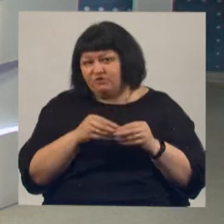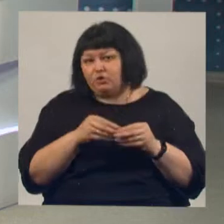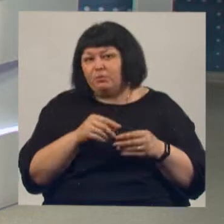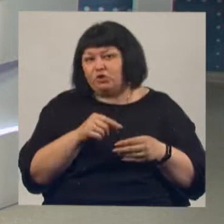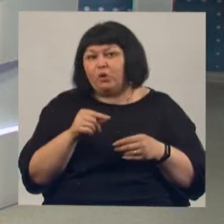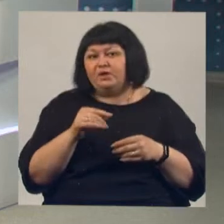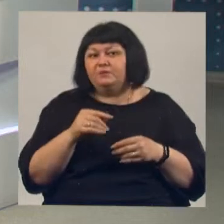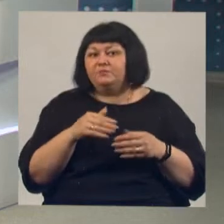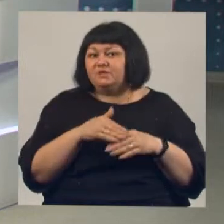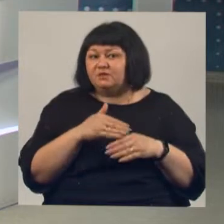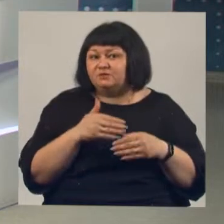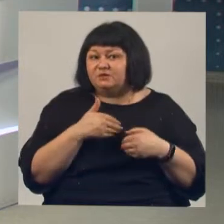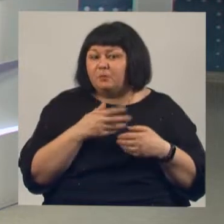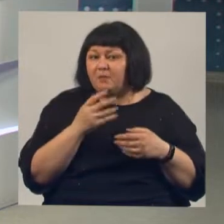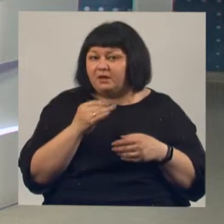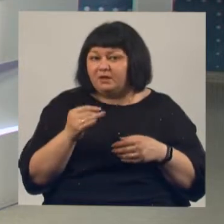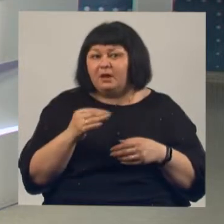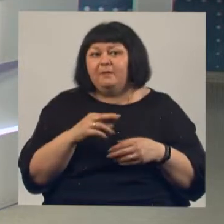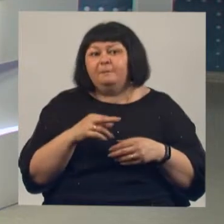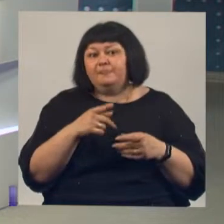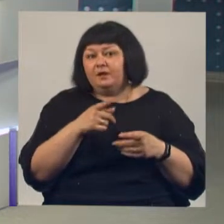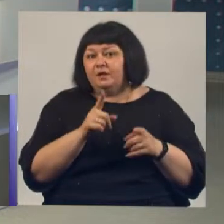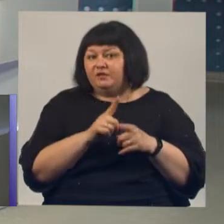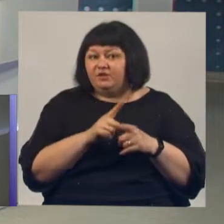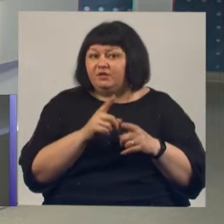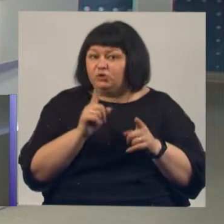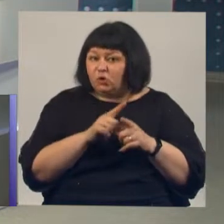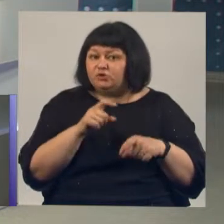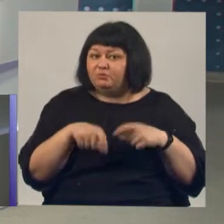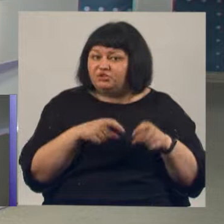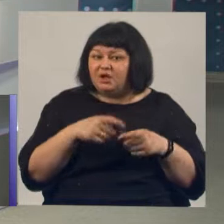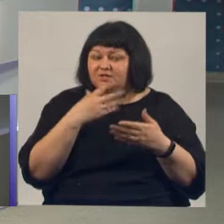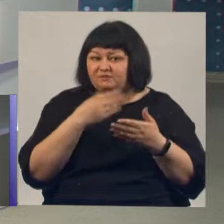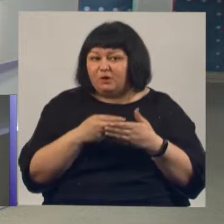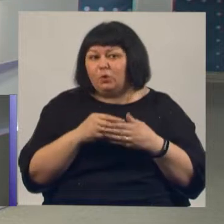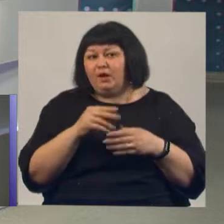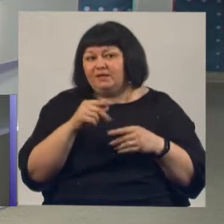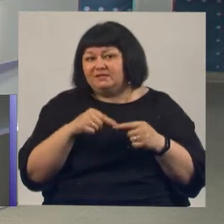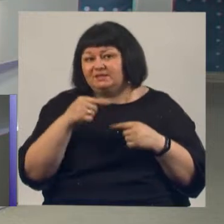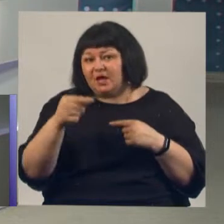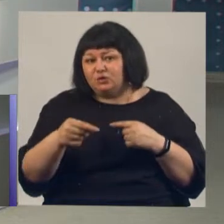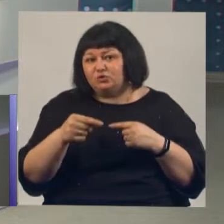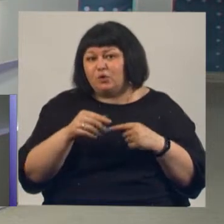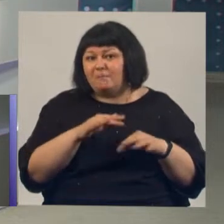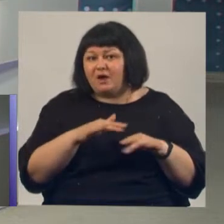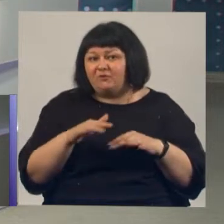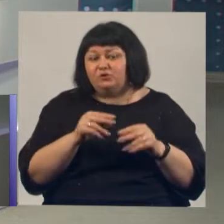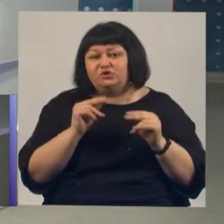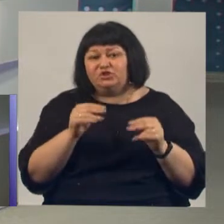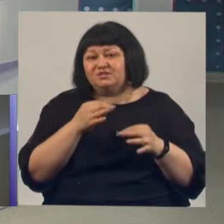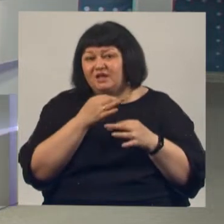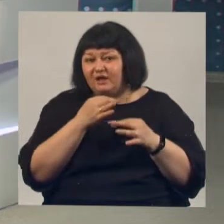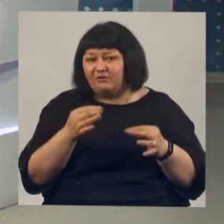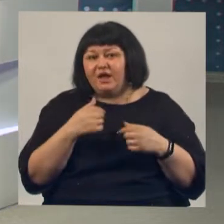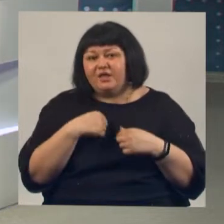Мария, здравствуйте. Наверняка вы тоже не остались в стране и пробежали свою дистанцию марафона. Расскажите, долго ли? Честно говоря, я